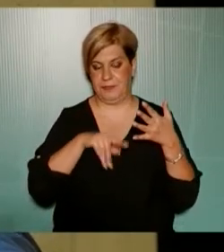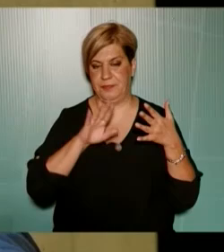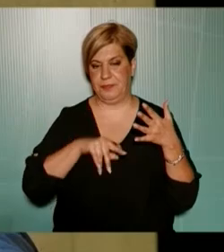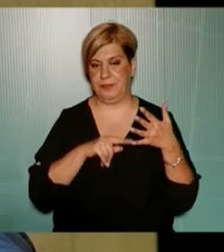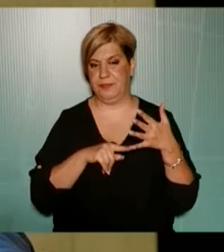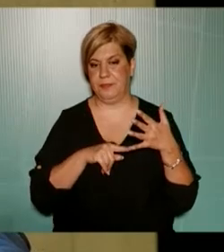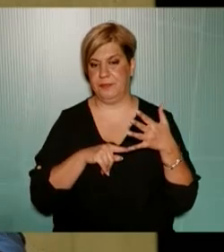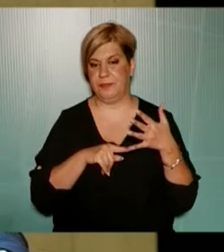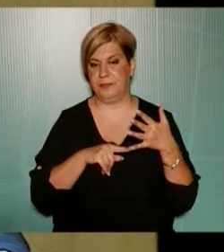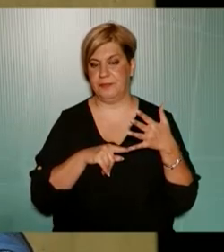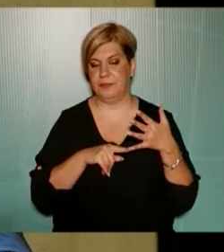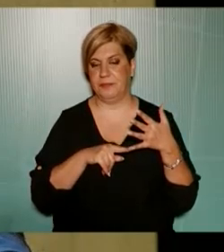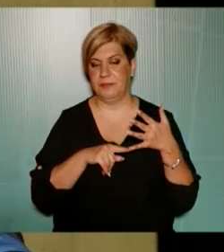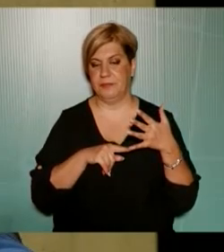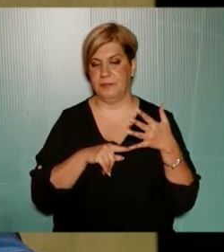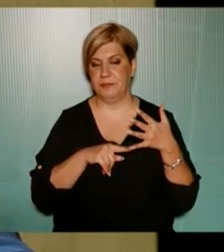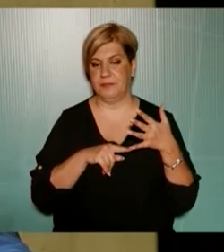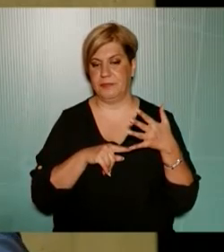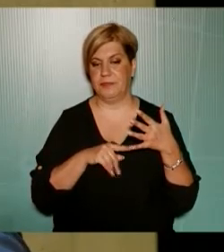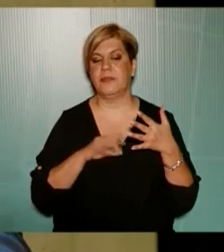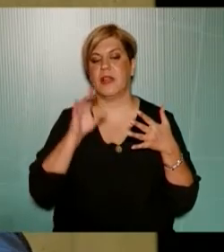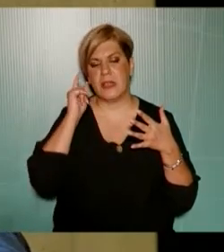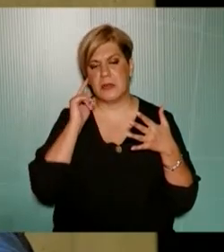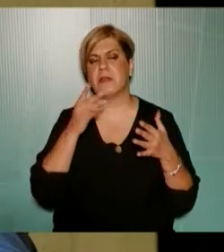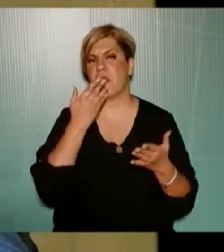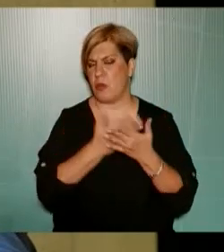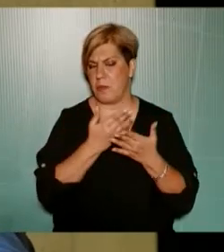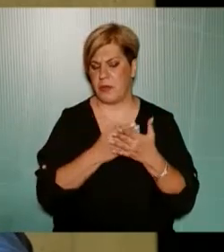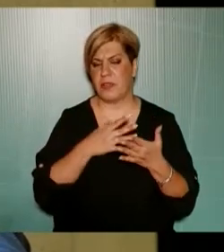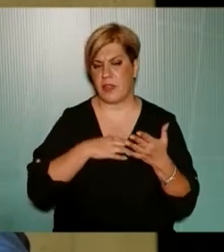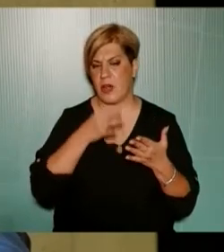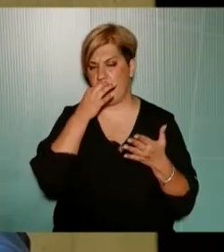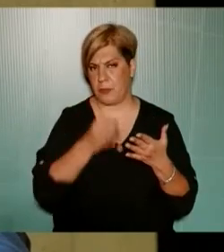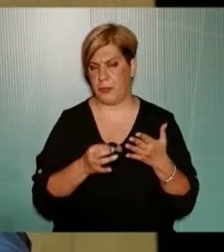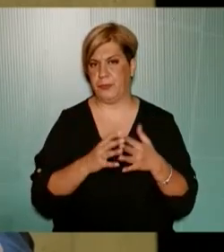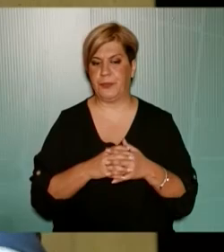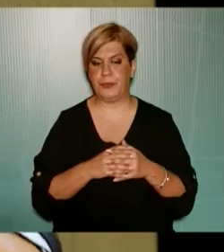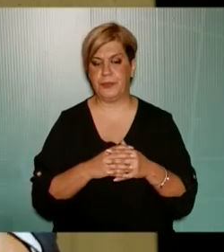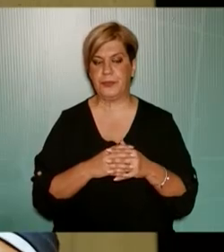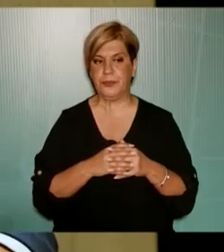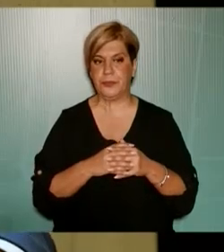τις πήρα ως δεδομένο και θα ήθελα να πω τα εξής